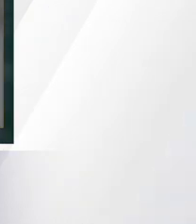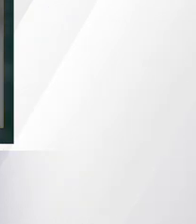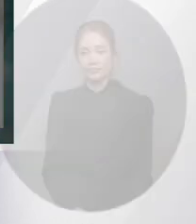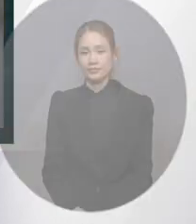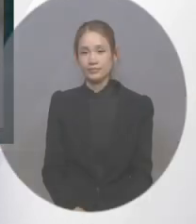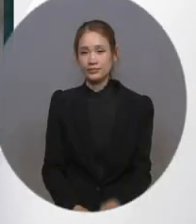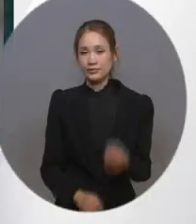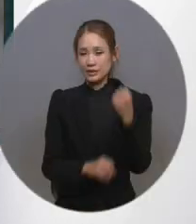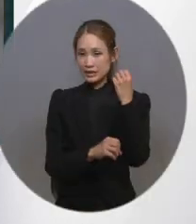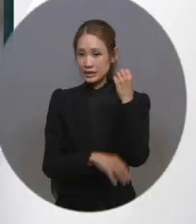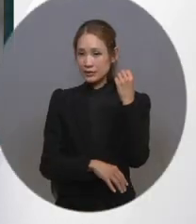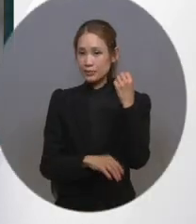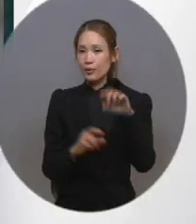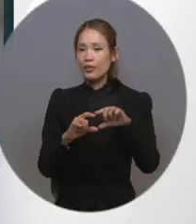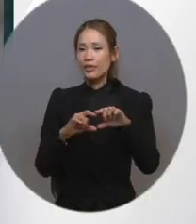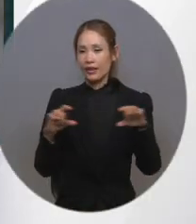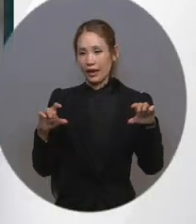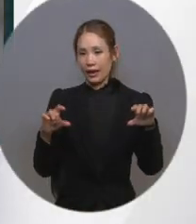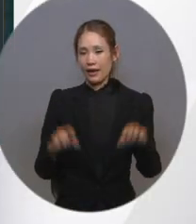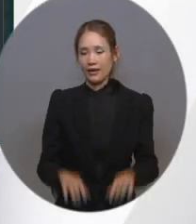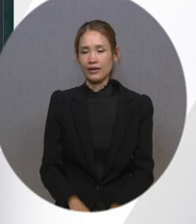기본 설정인 하단입니다.